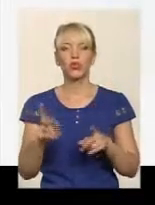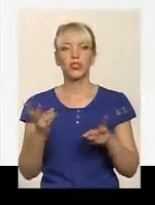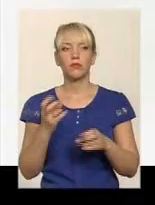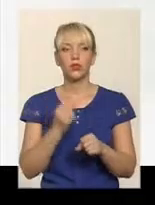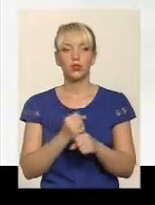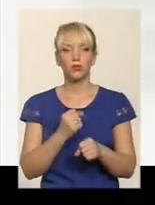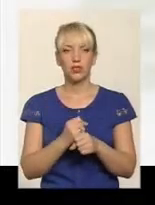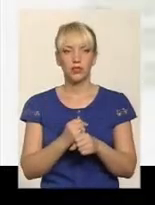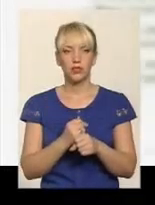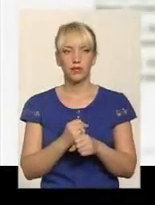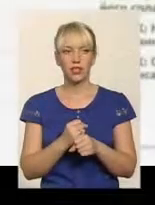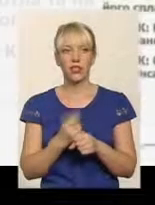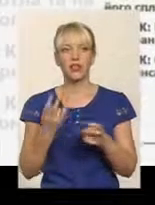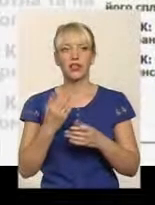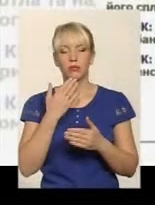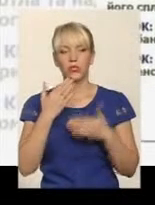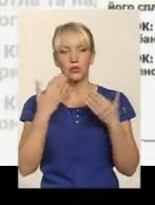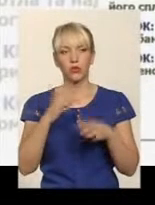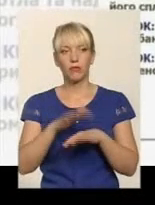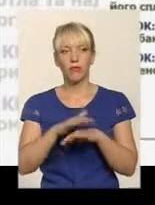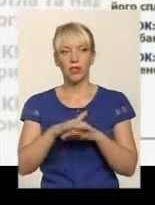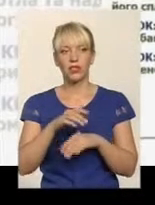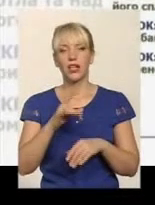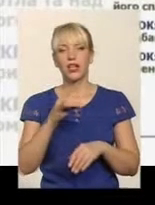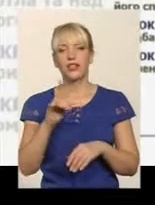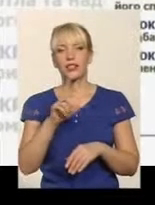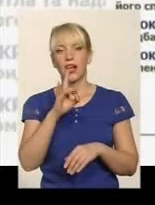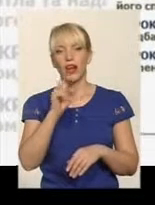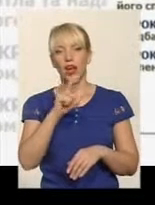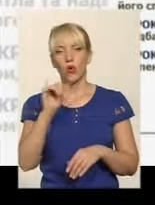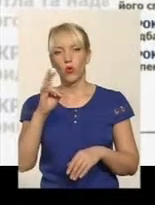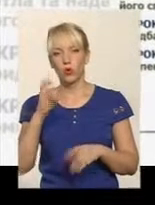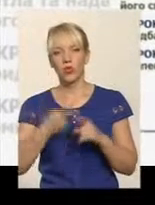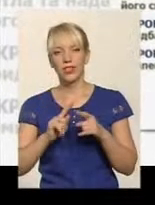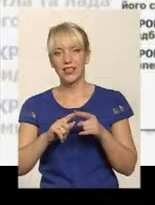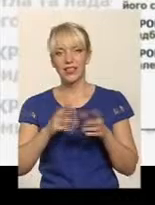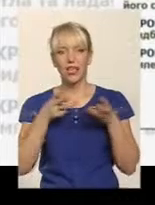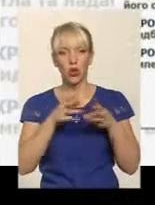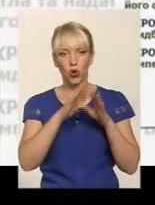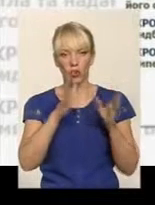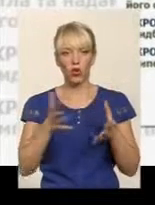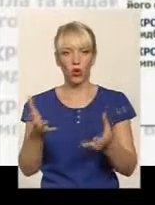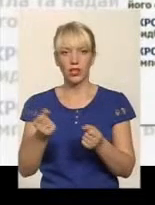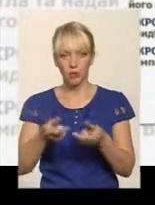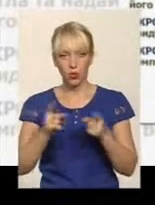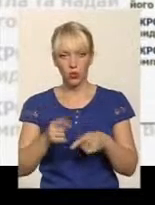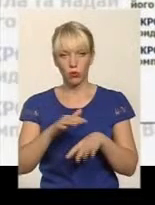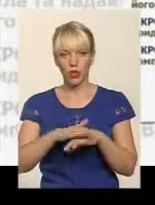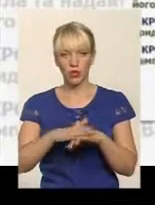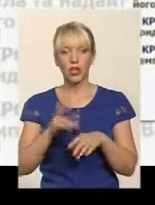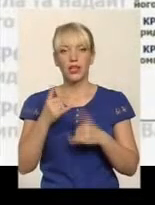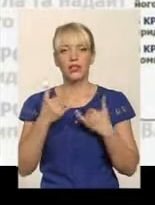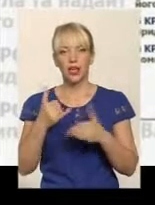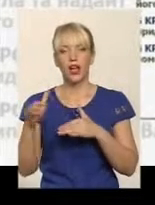Потім? Звернутися в банк з рахунком на цей котел, отримати згоду банку для отримання кредиту, надавши